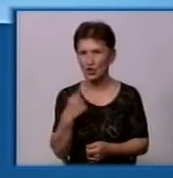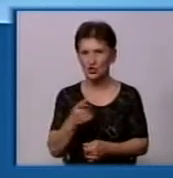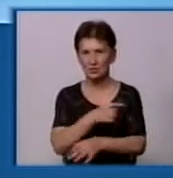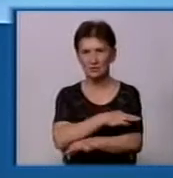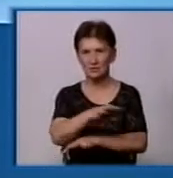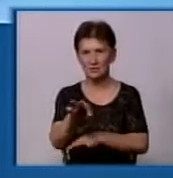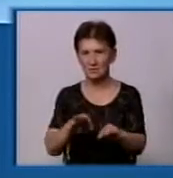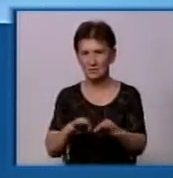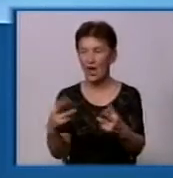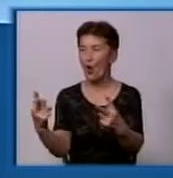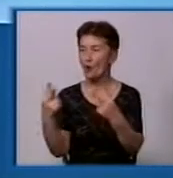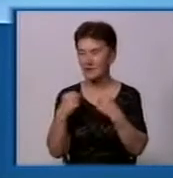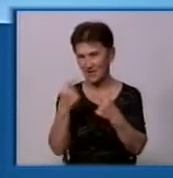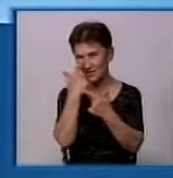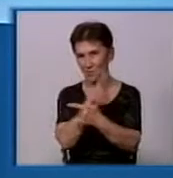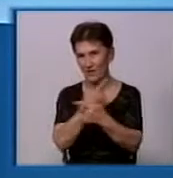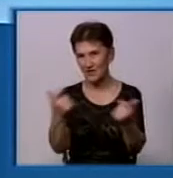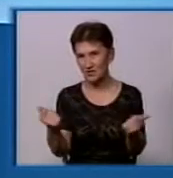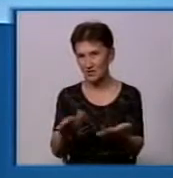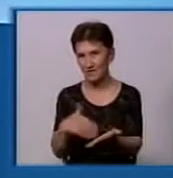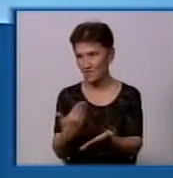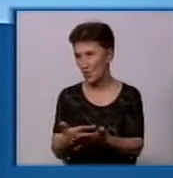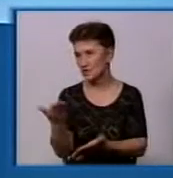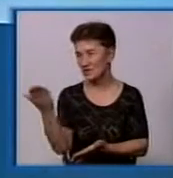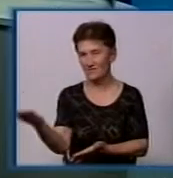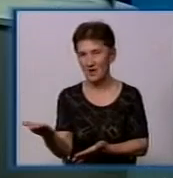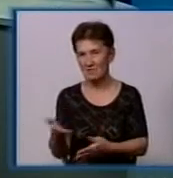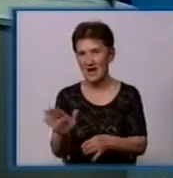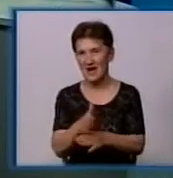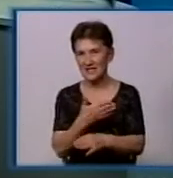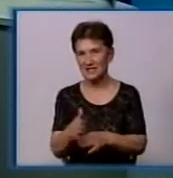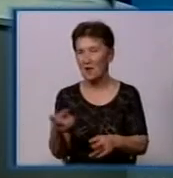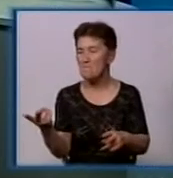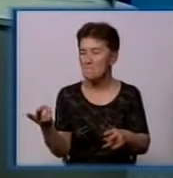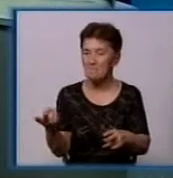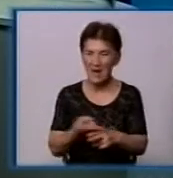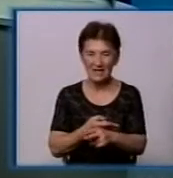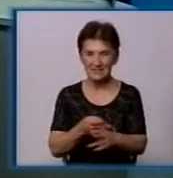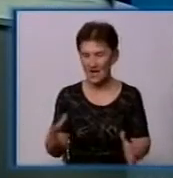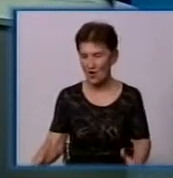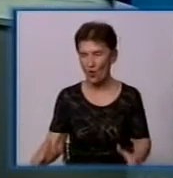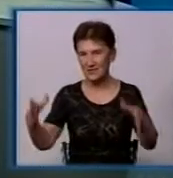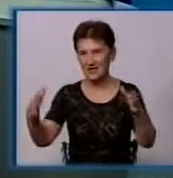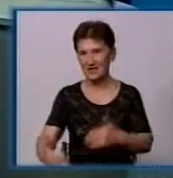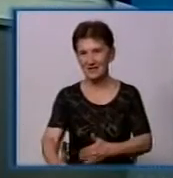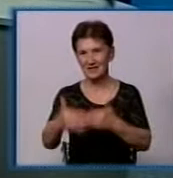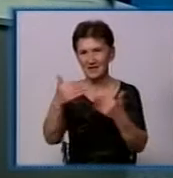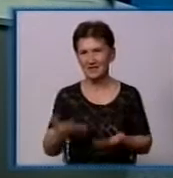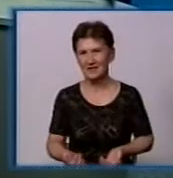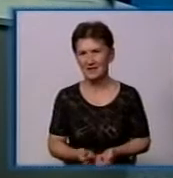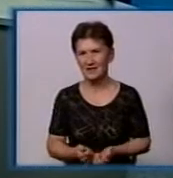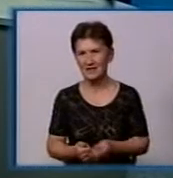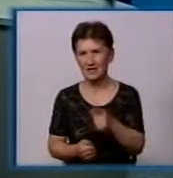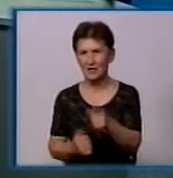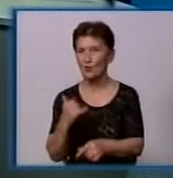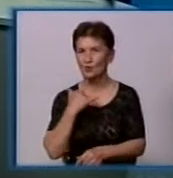результати обіцяють повідомити. Ось вам свідомість і ось вам роздільний збір сміття навіть без контейнерів за 6 тисяч. Ви далеко пошли. У нас в